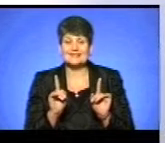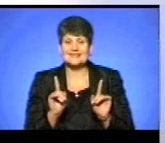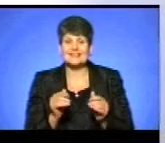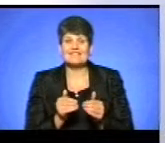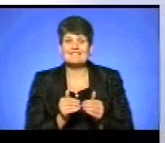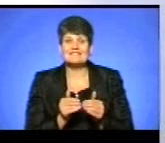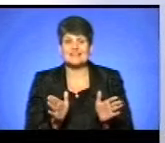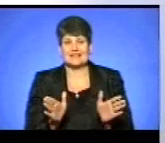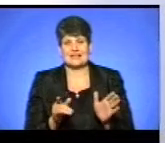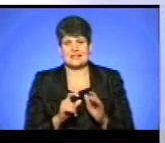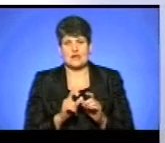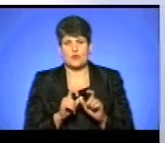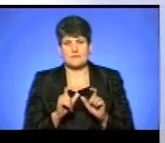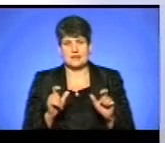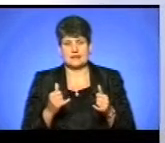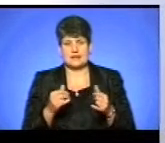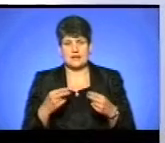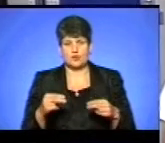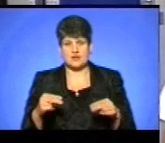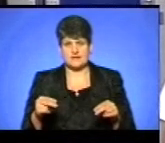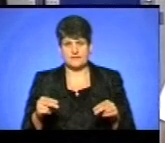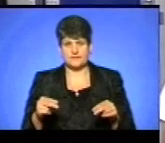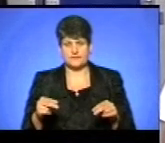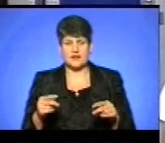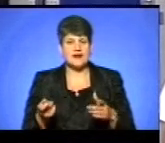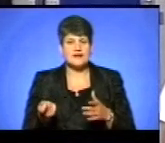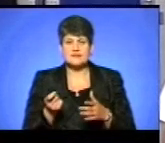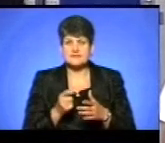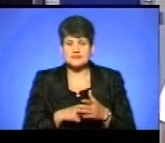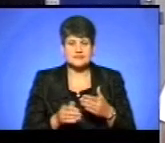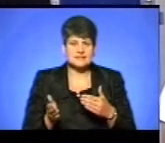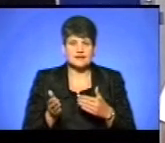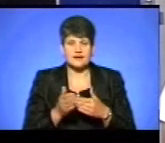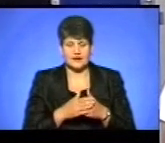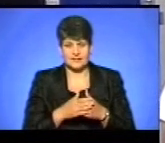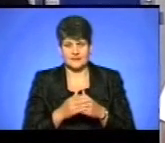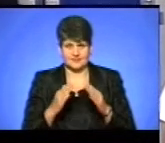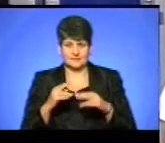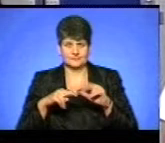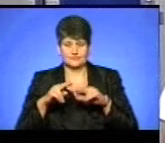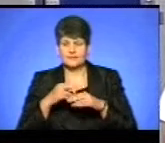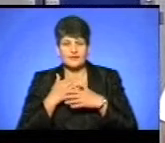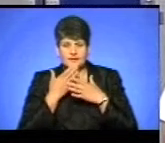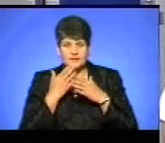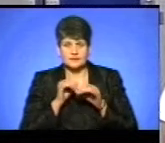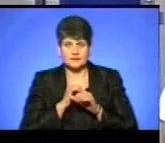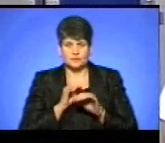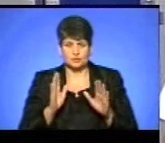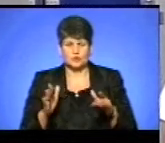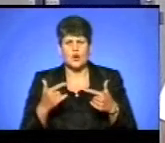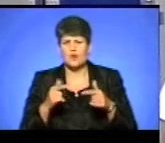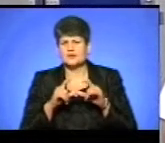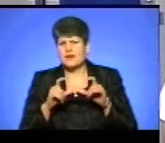об'єкти, відкриті майданчики для торгівлі. І ніяких закритих майданчиків бути не могло. Тим більше, ніяких ні готелів,